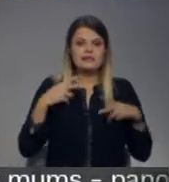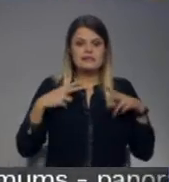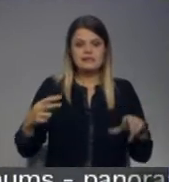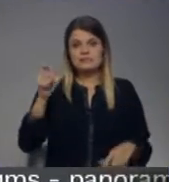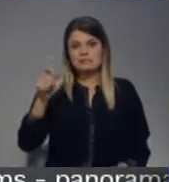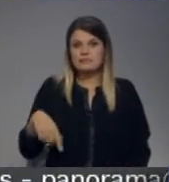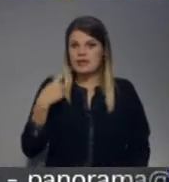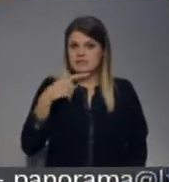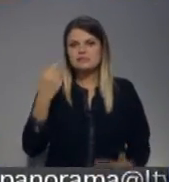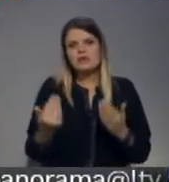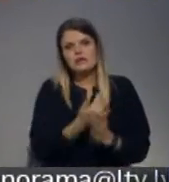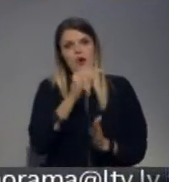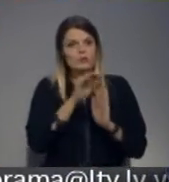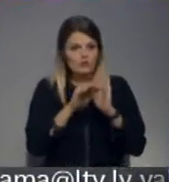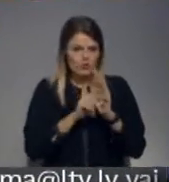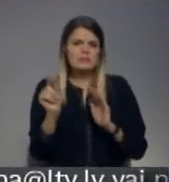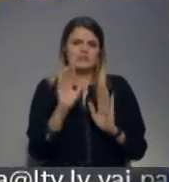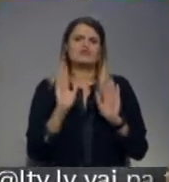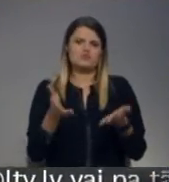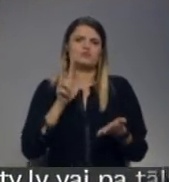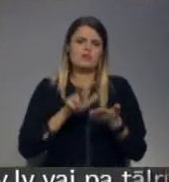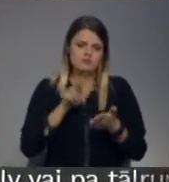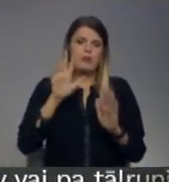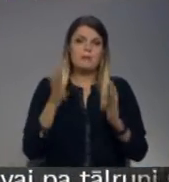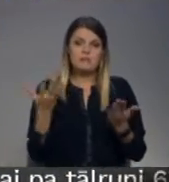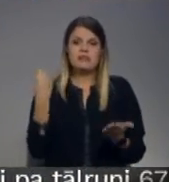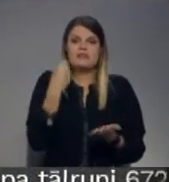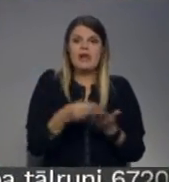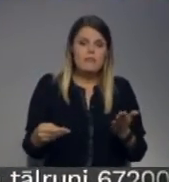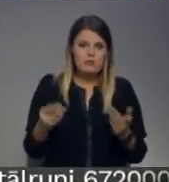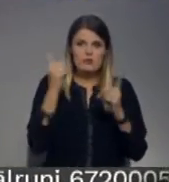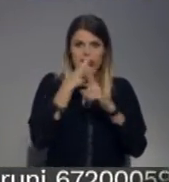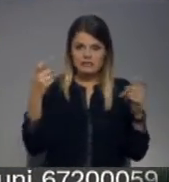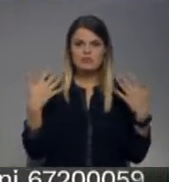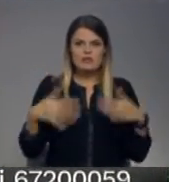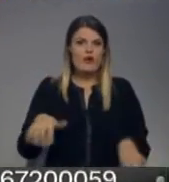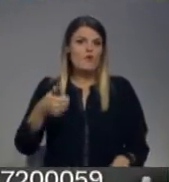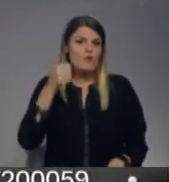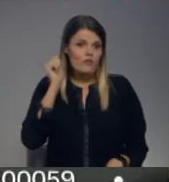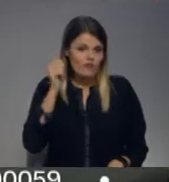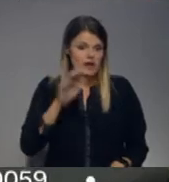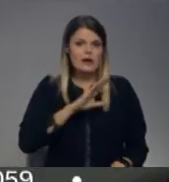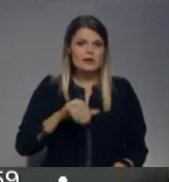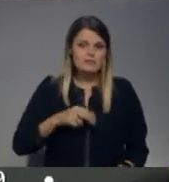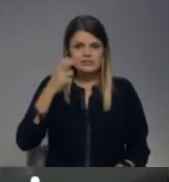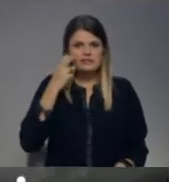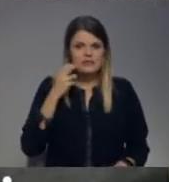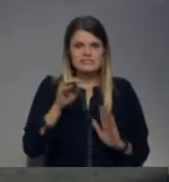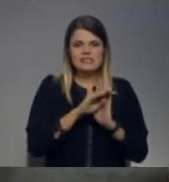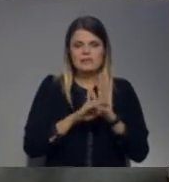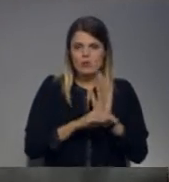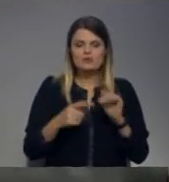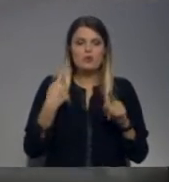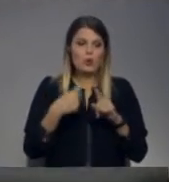jaunus saistošos noteikumus drīzumā pieņems, bet iepirkums par atkritumu izvešanu izsludināts jau vakar, vēl pēc vecējiem saistošajiem